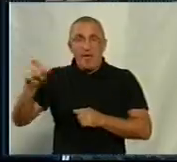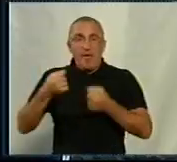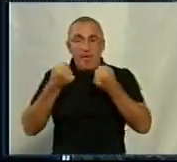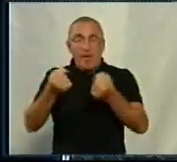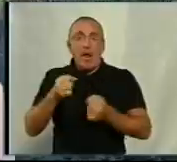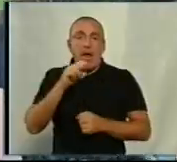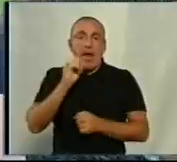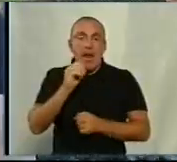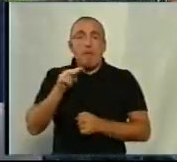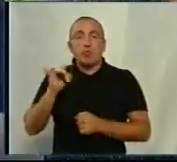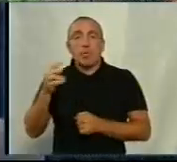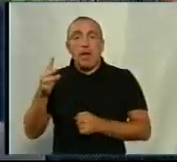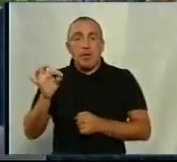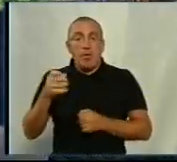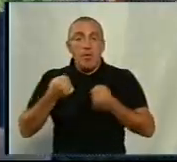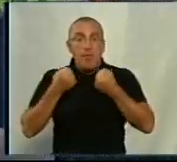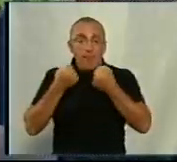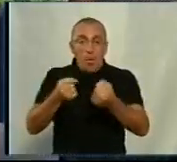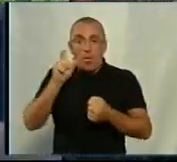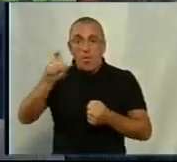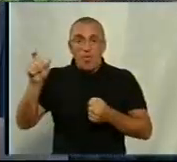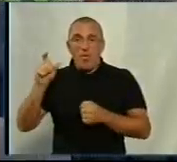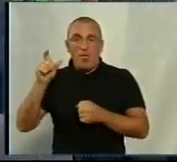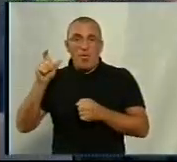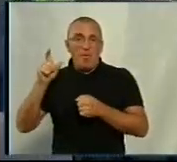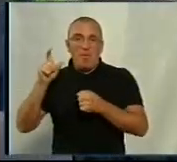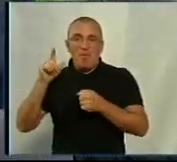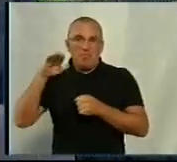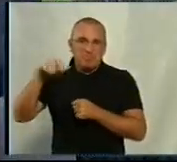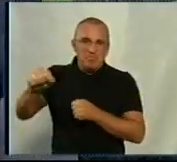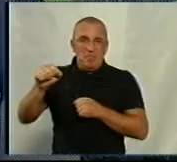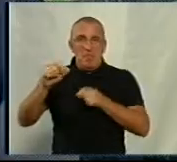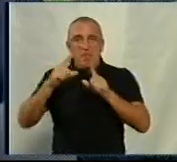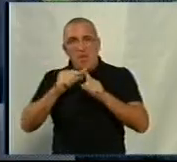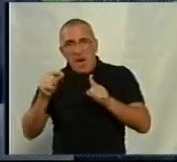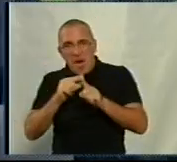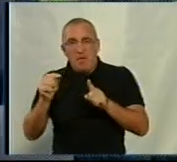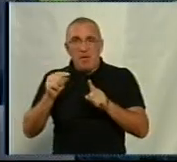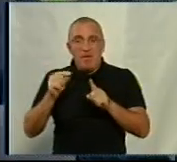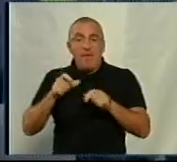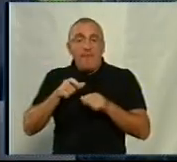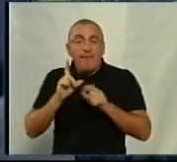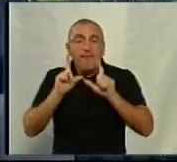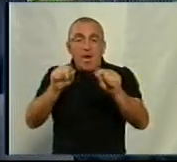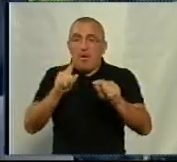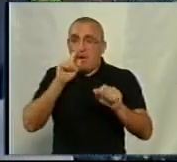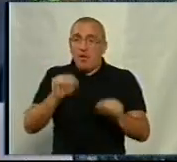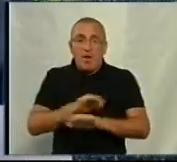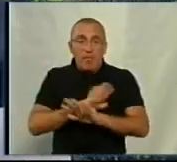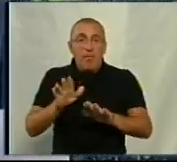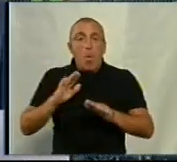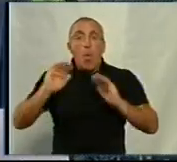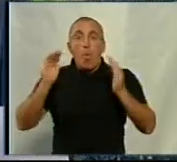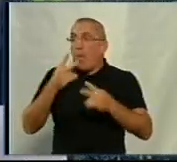Мазуренко. Водії ігнорують правила і виїхати тут неможливо. Тут обмежена